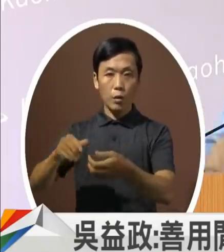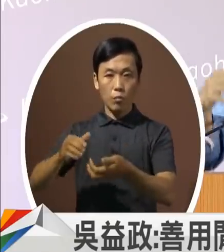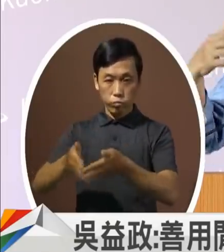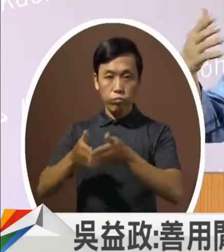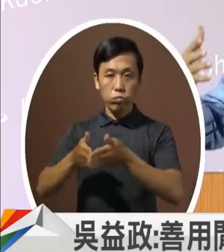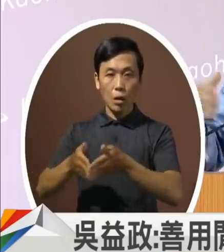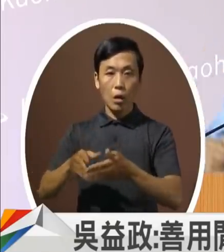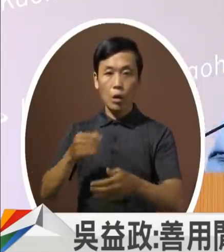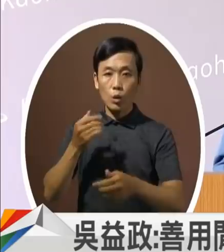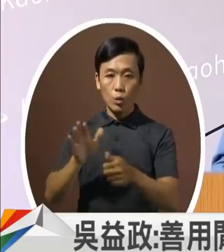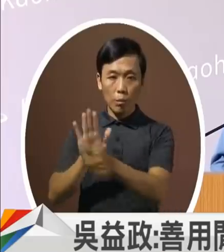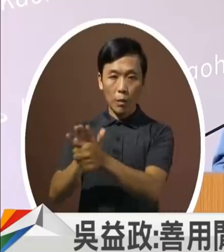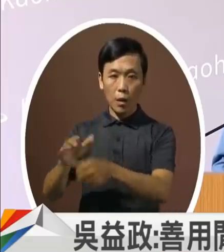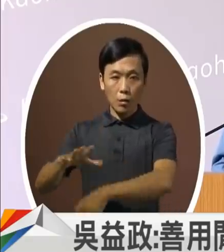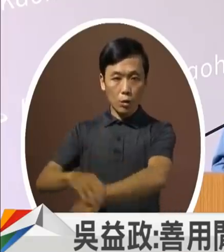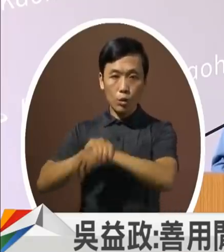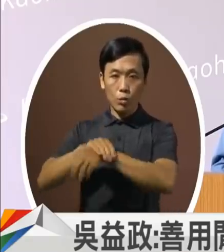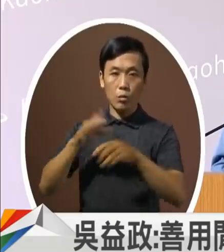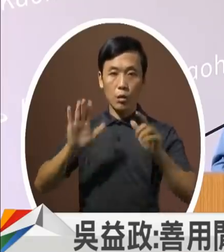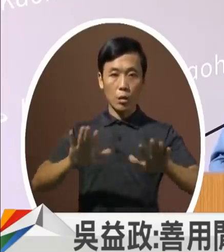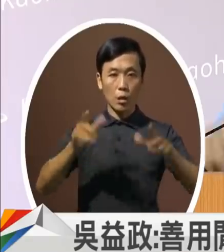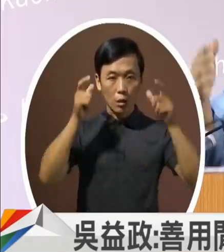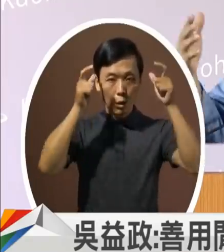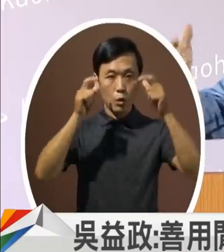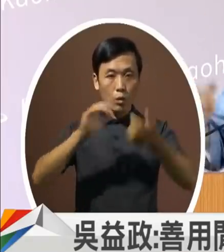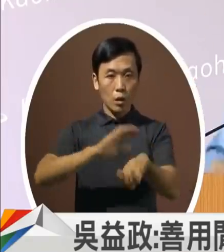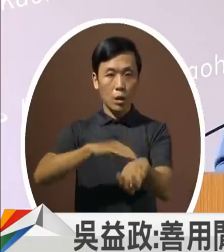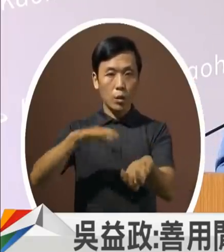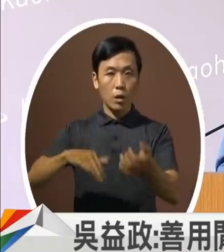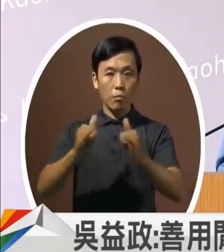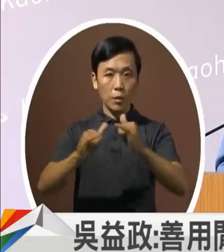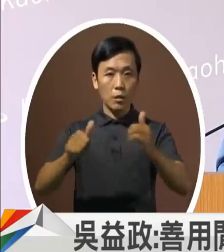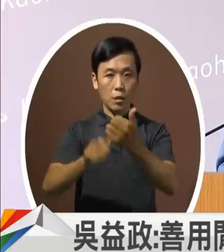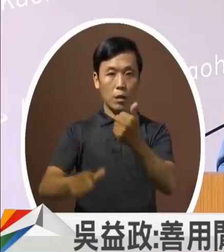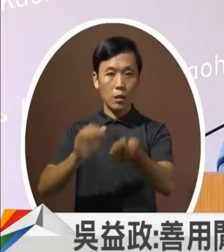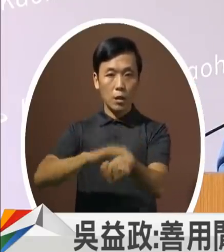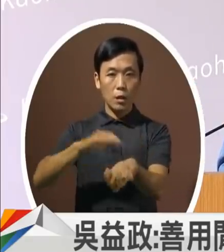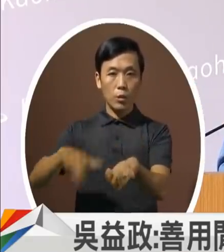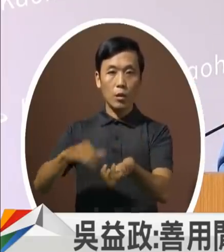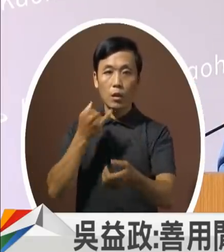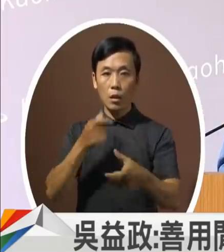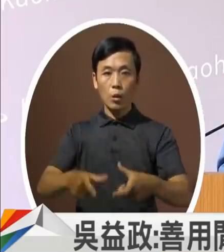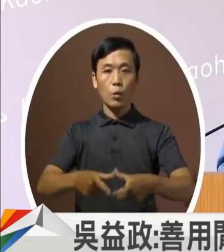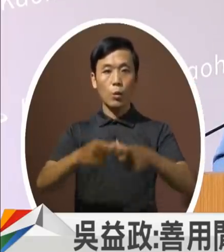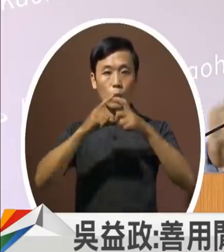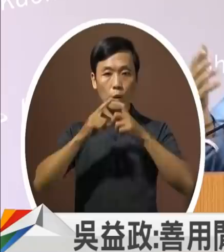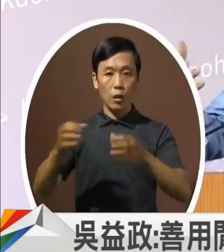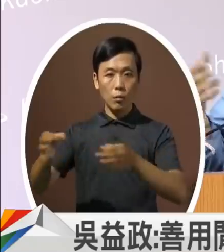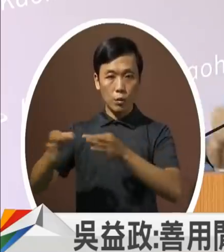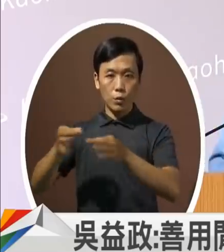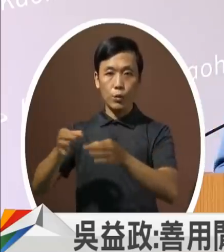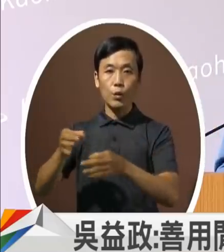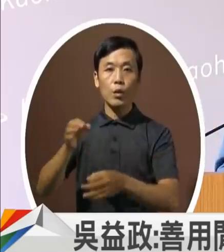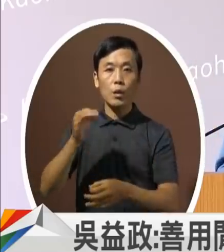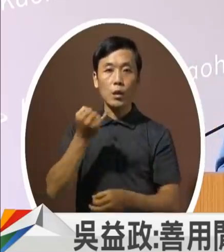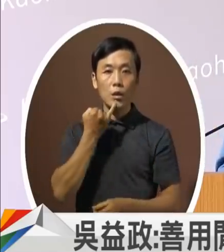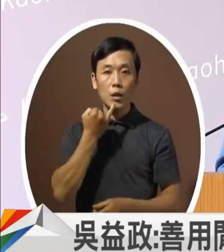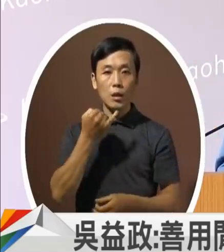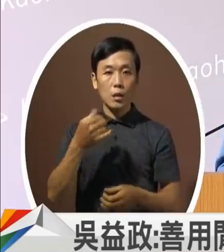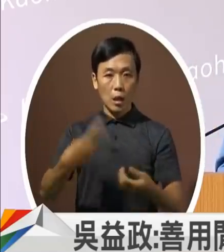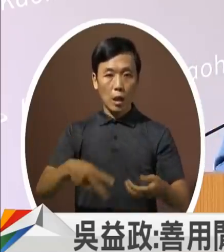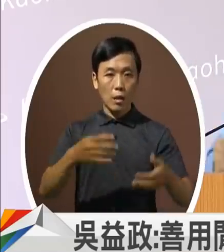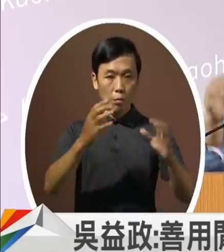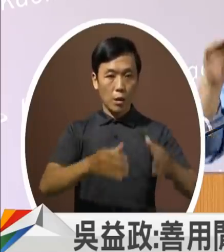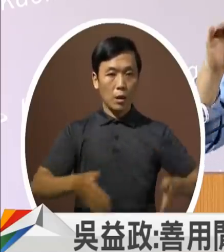所以把它救起来现在高雄医院的民生医院他能够恢复他的营业也有我们的急诊